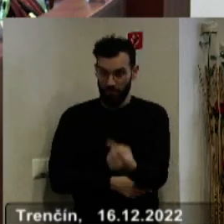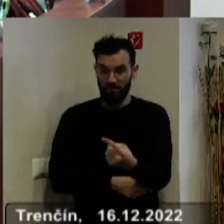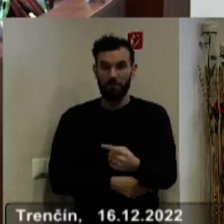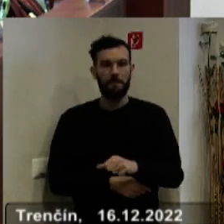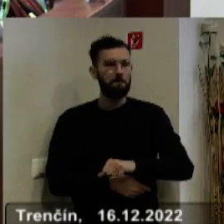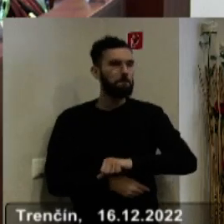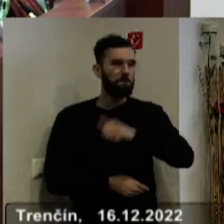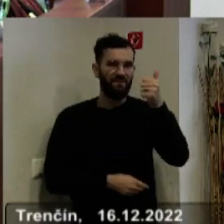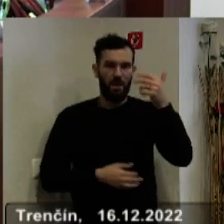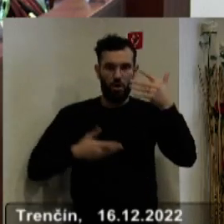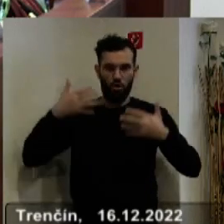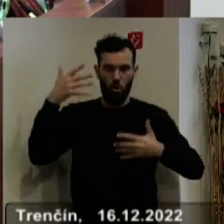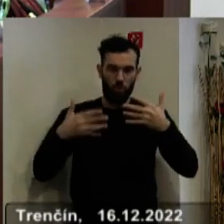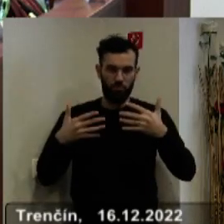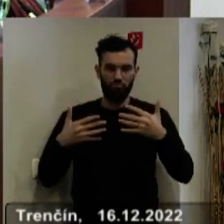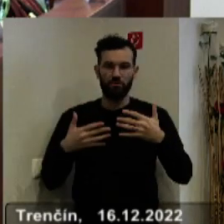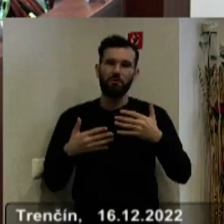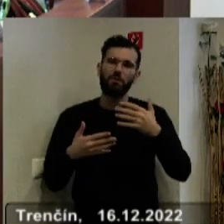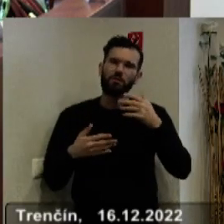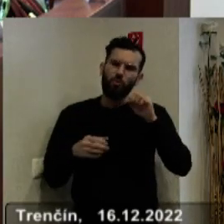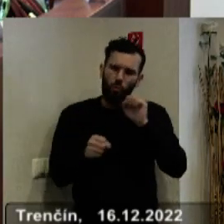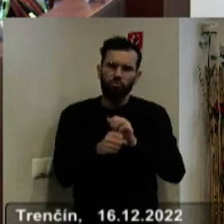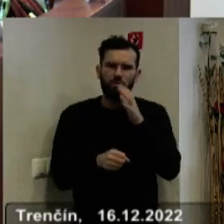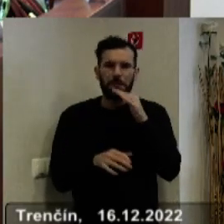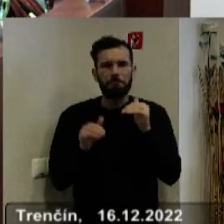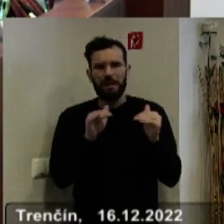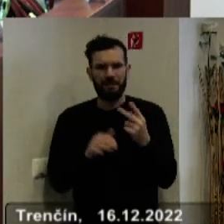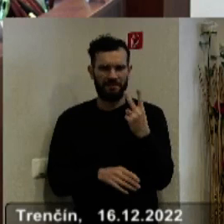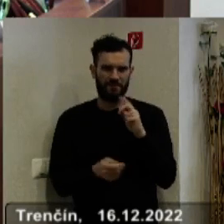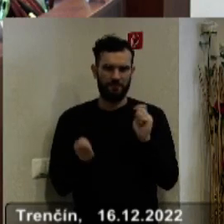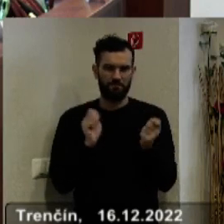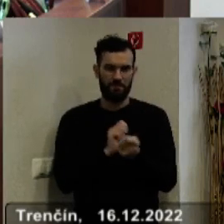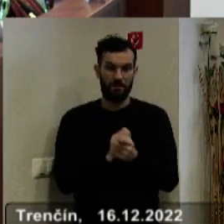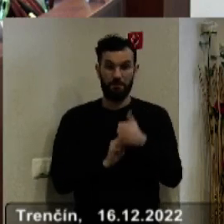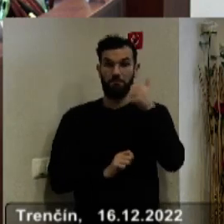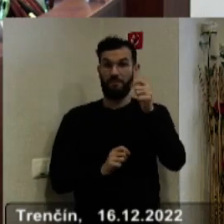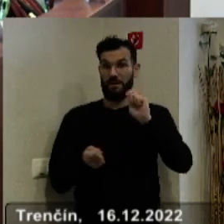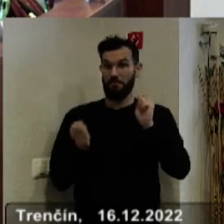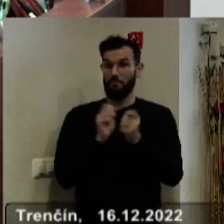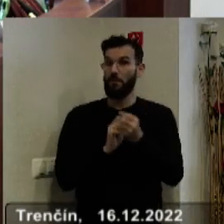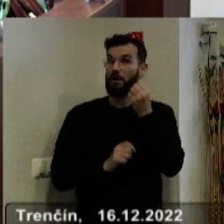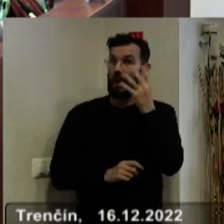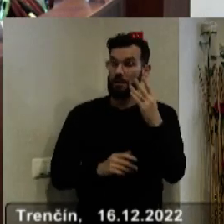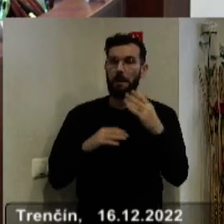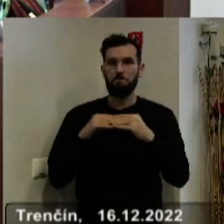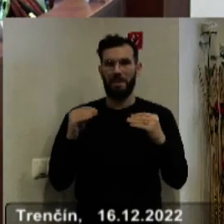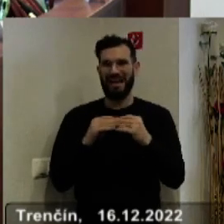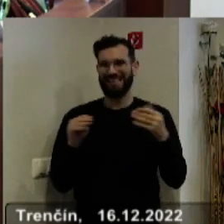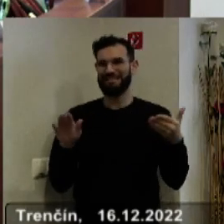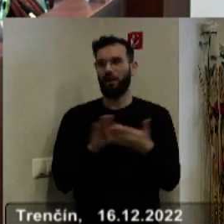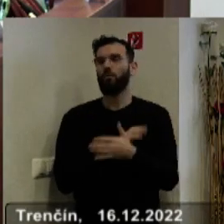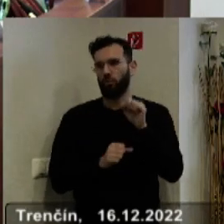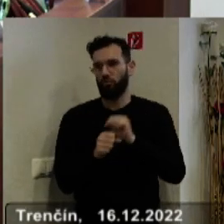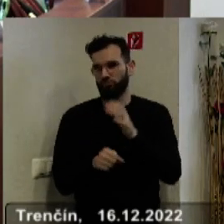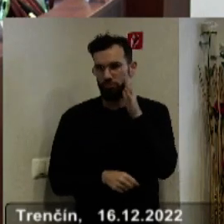teda prvý rozpočet, ale budú určite budú minimálne 2 zmeny. Prvá zmena bude v marci, na marcovom zastupiteľstve,